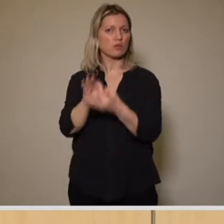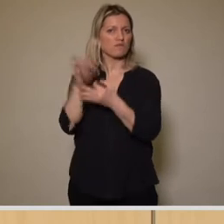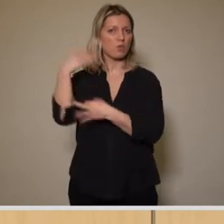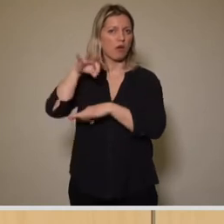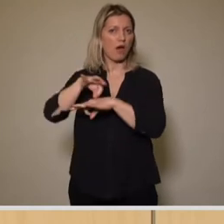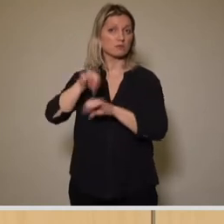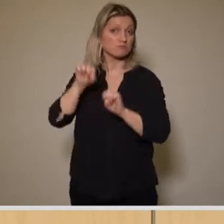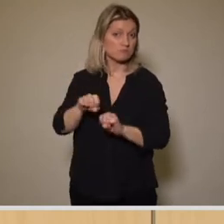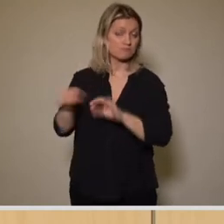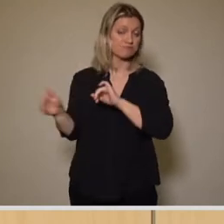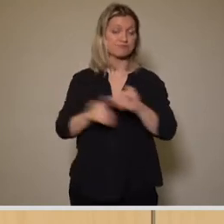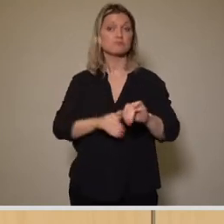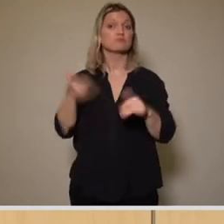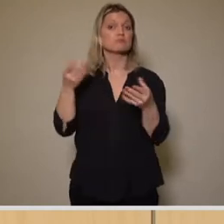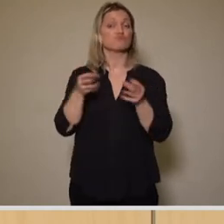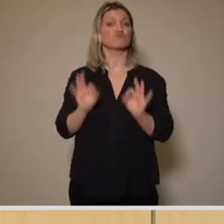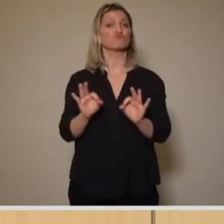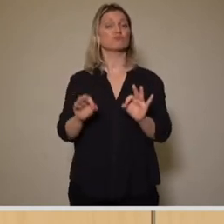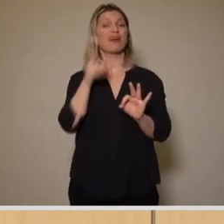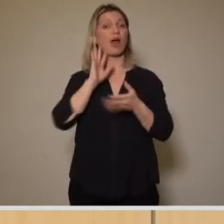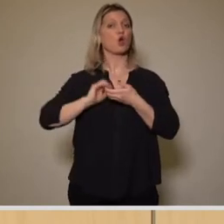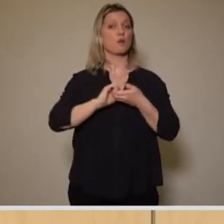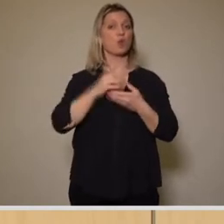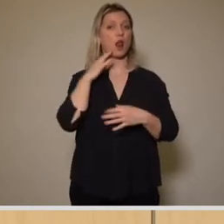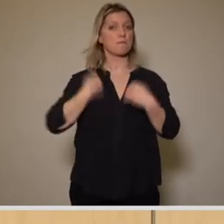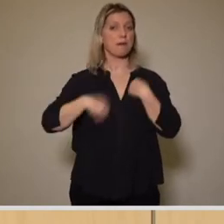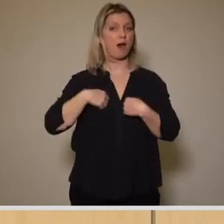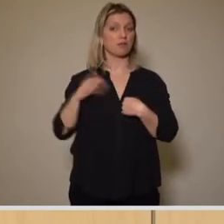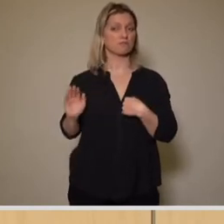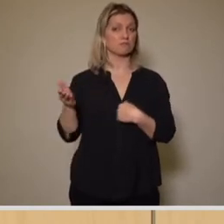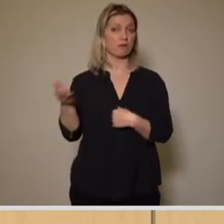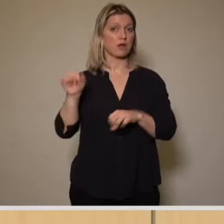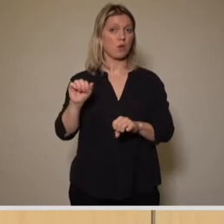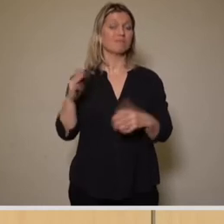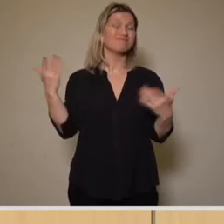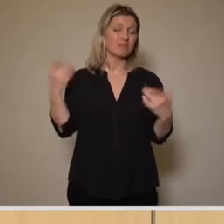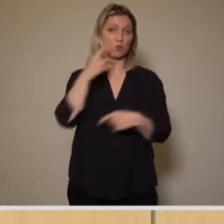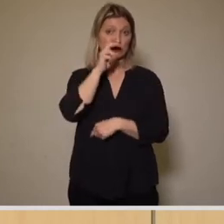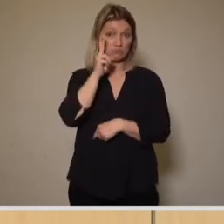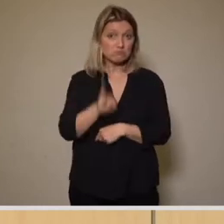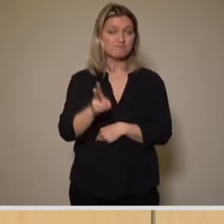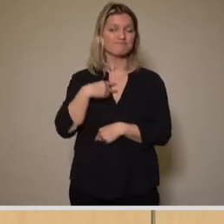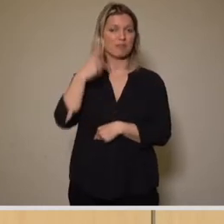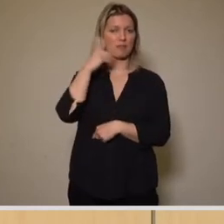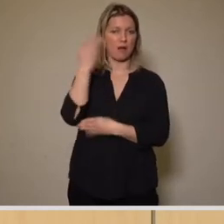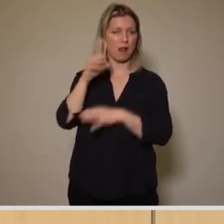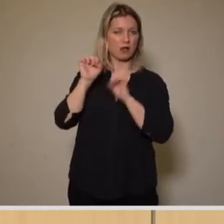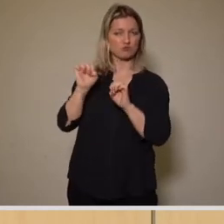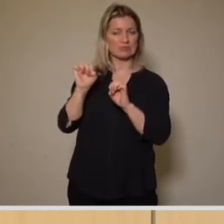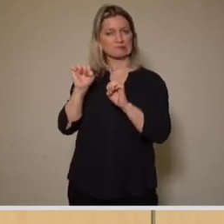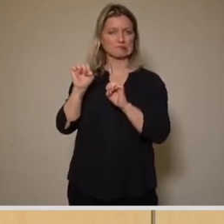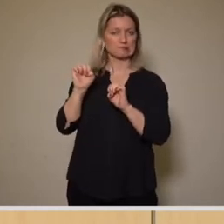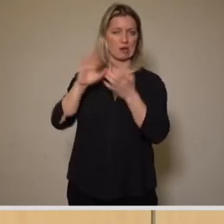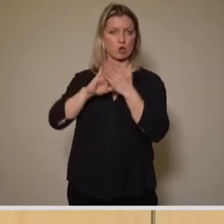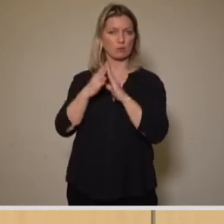Vorschlag, Betrieb als klassisches kommunales Bad, wo immer die Frage ist, welche Kompromisse muss man dann gegebenenfalls auch mit dem Denkmalschutz machen, wie kann man da zu